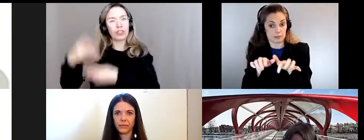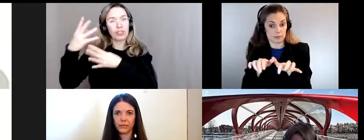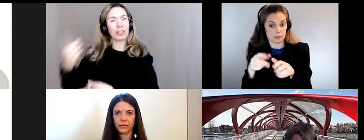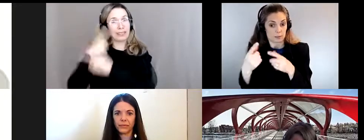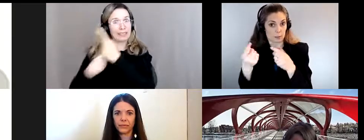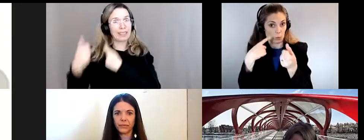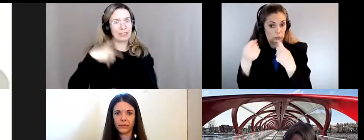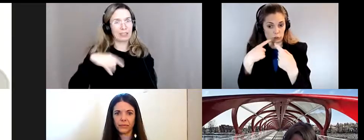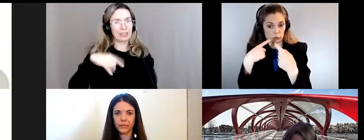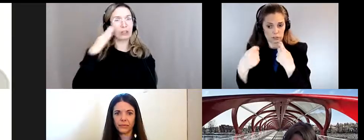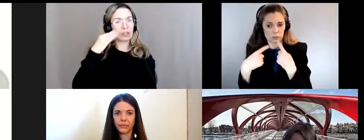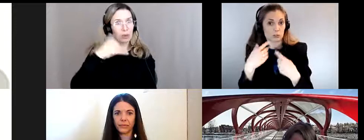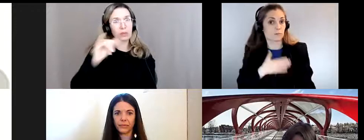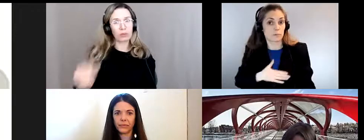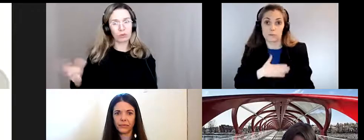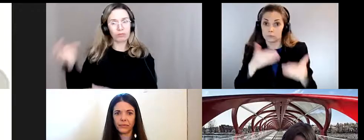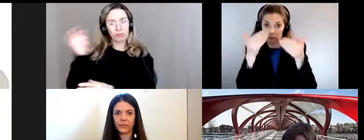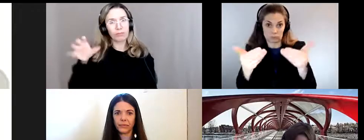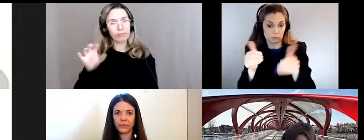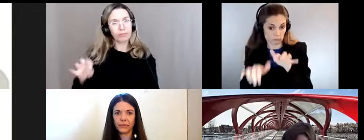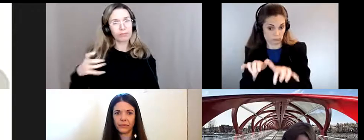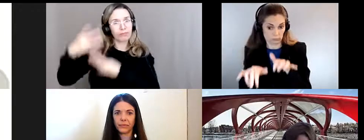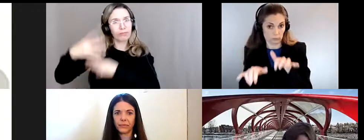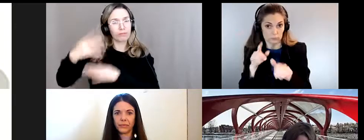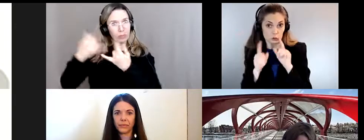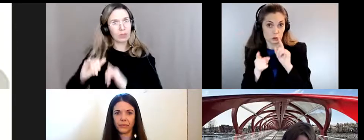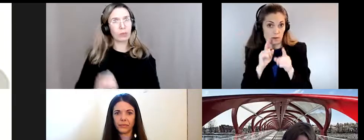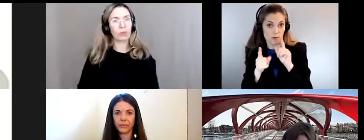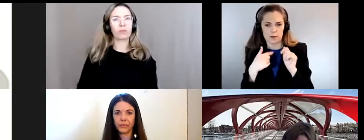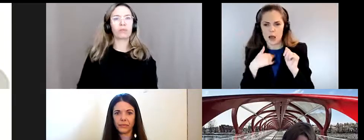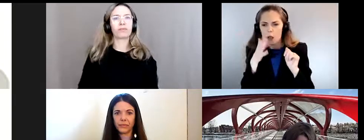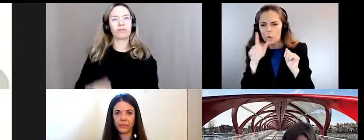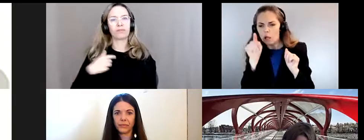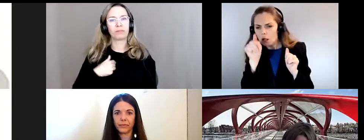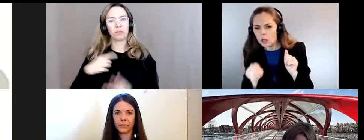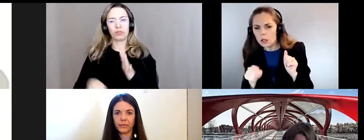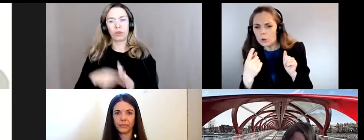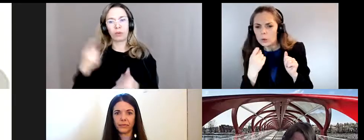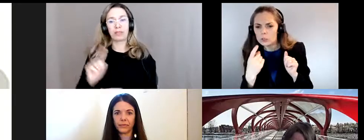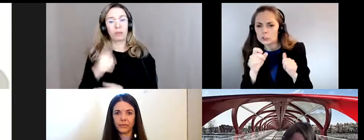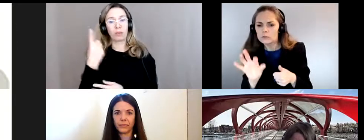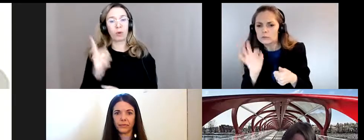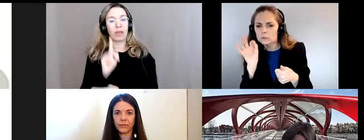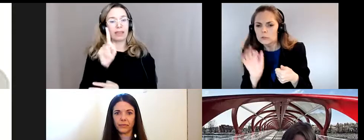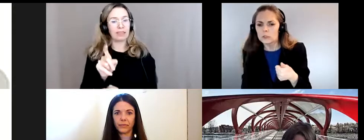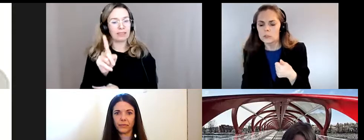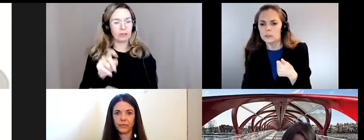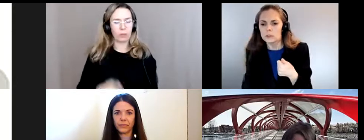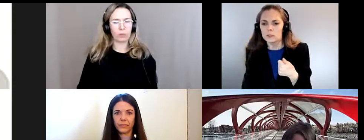continuez à ajouter des questions si vous en avez dans la boîte de chat je vais commencer avec une première question